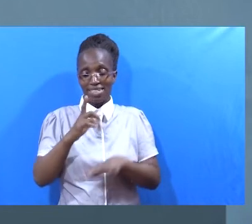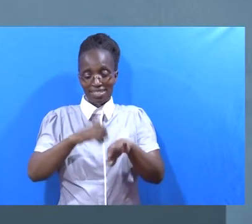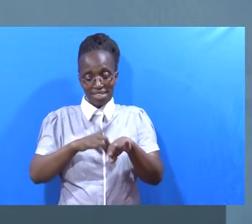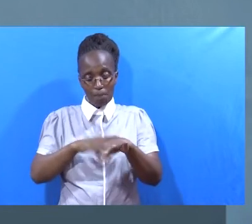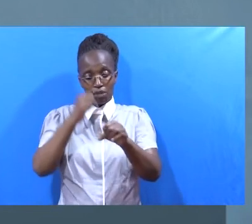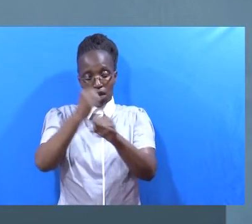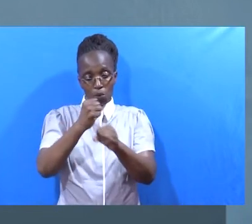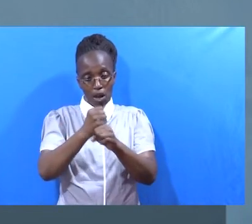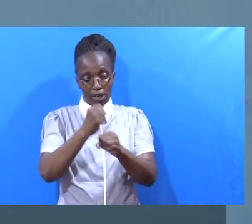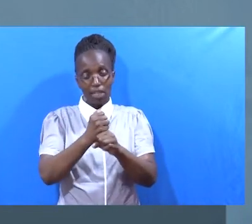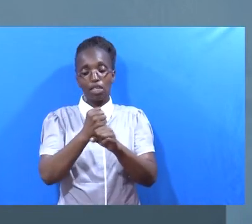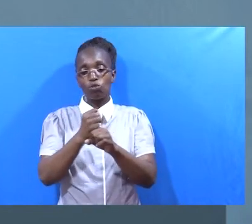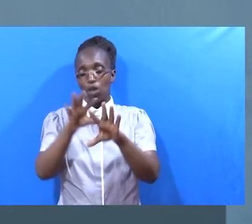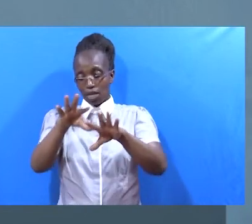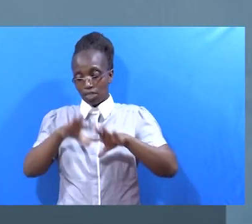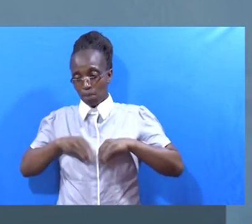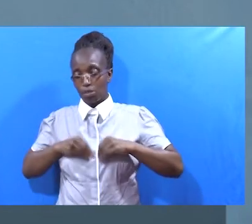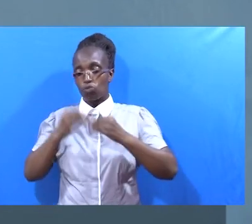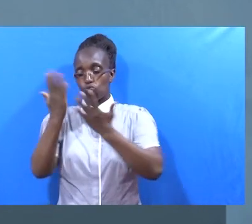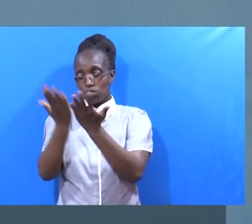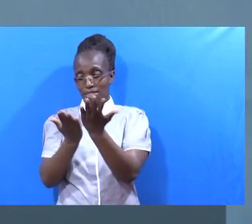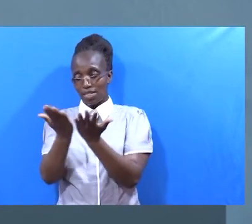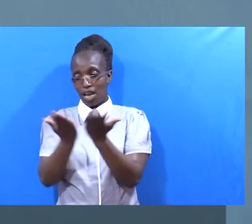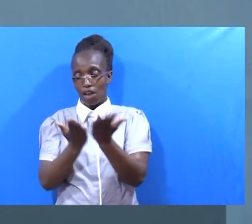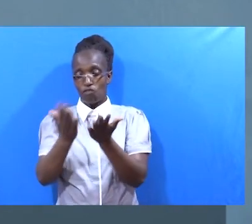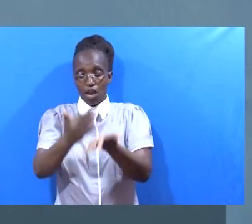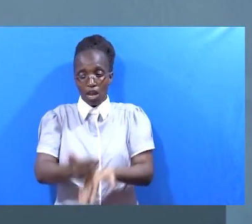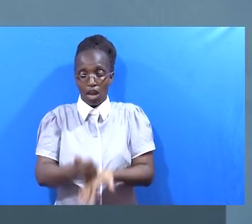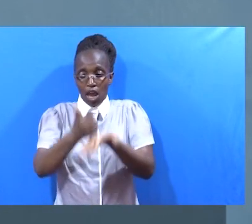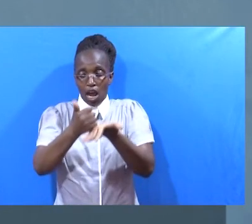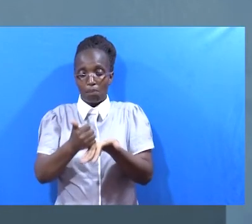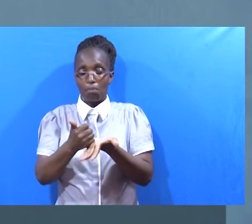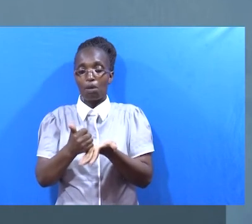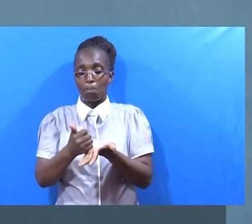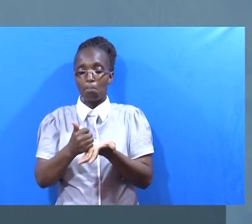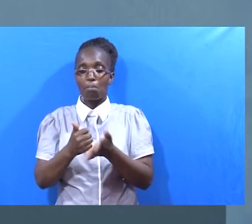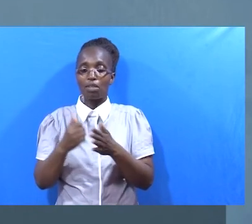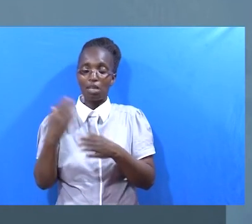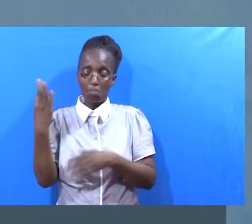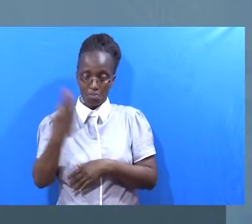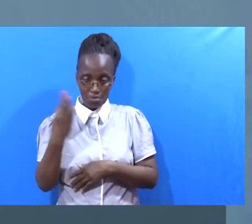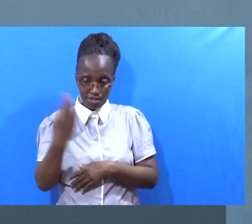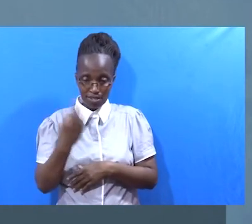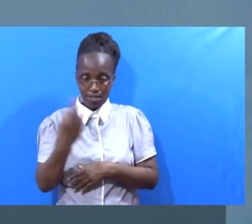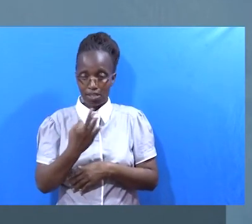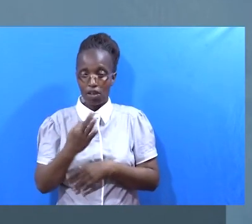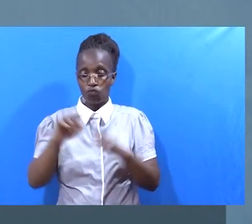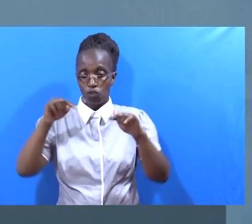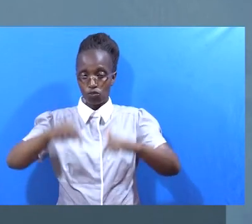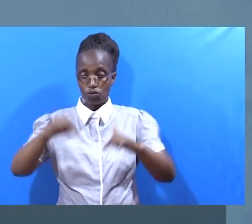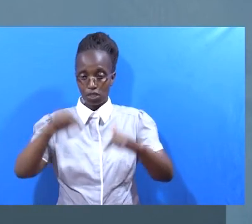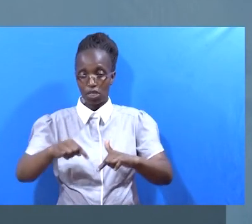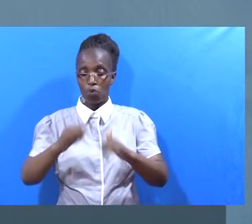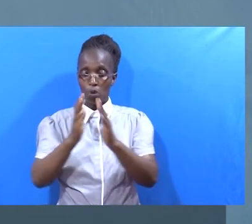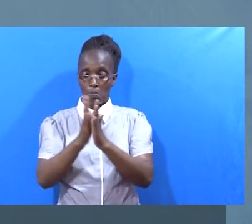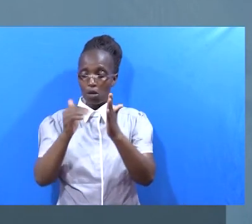kufanya kazi yake Aweze kutumika kwa jile utukufu wako Na mini saidie baba Nitie mkufu na weza Nizi di kutumika kwa jile utukufu